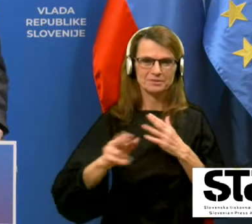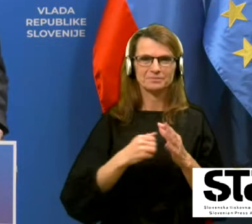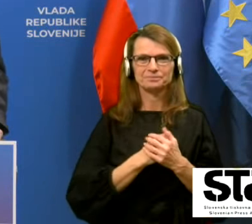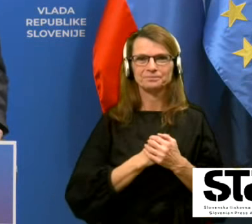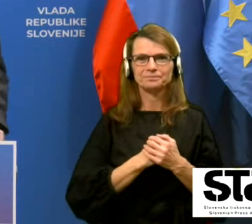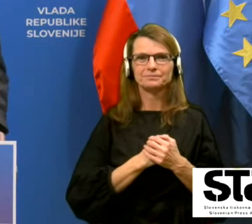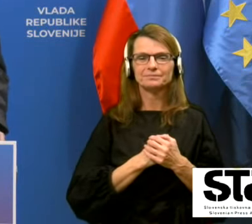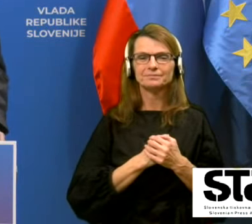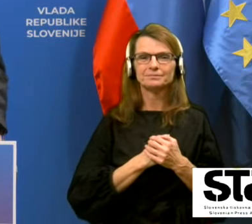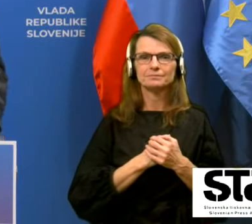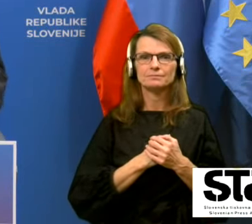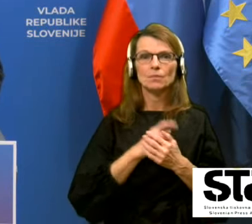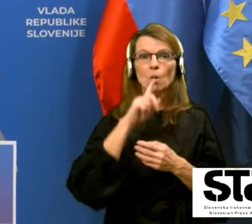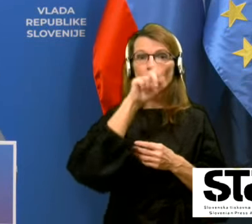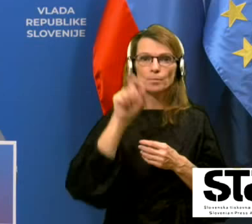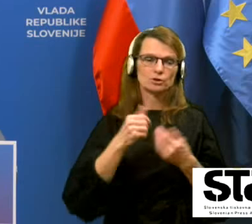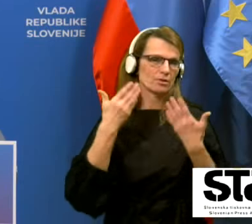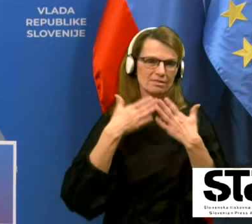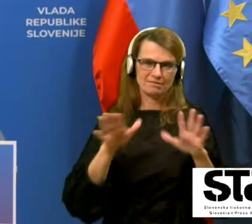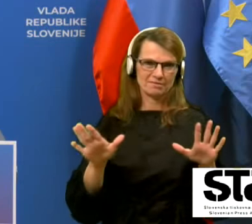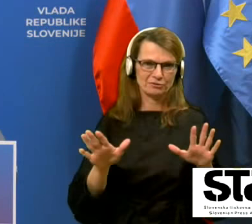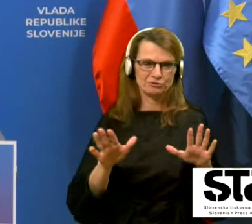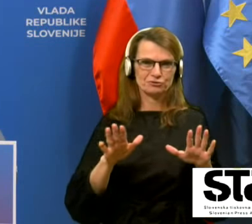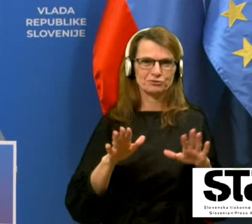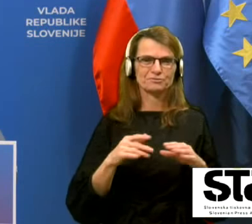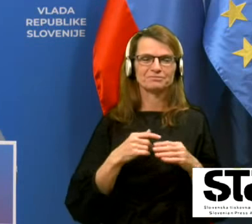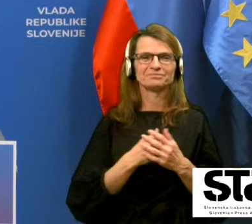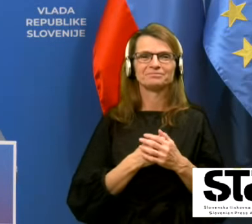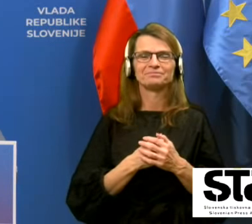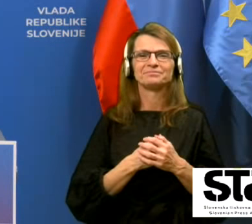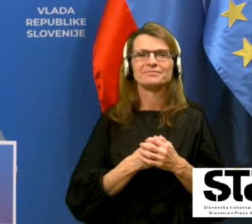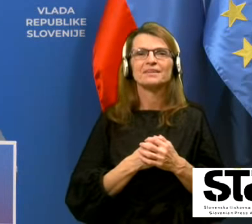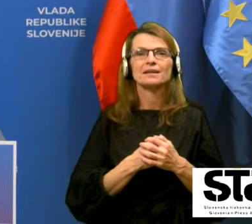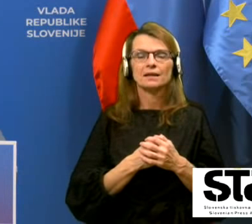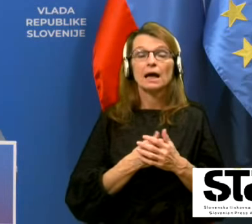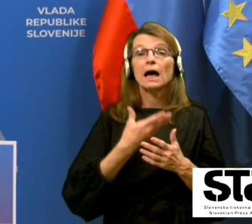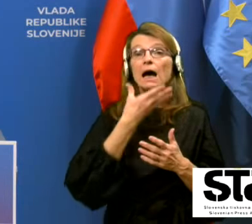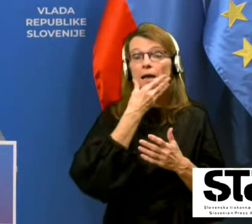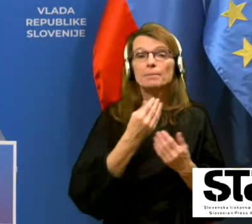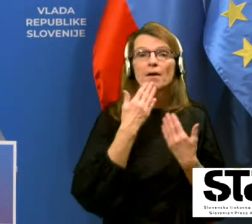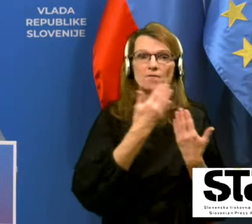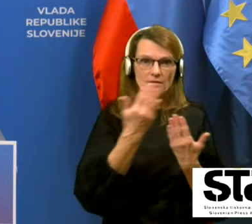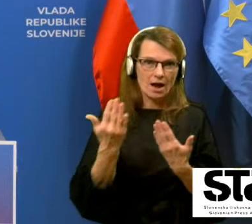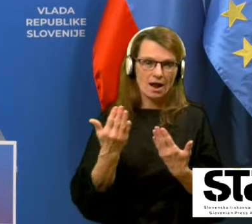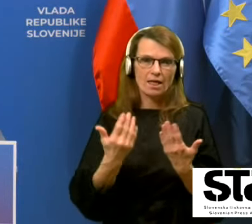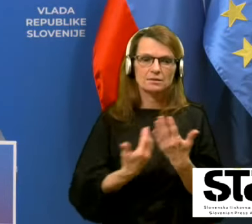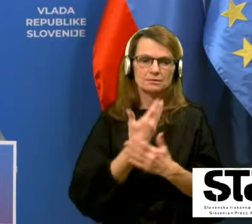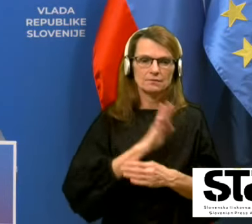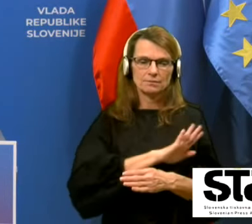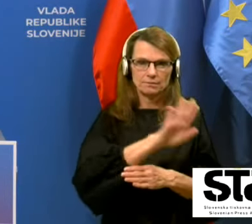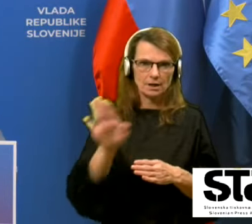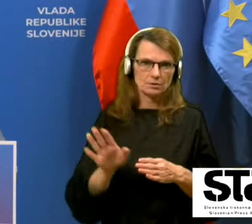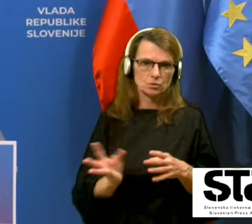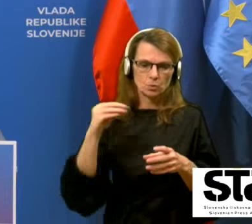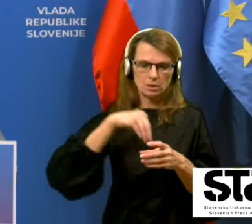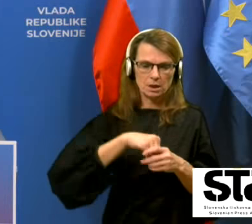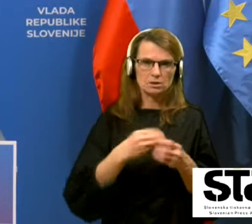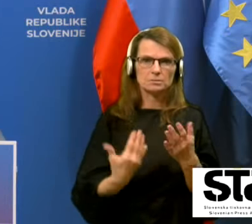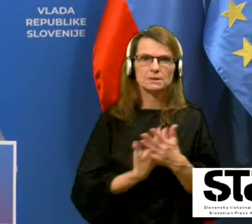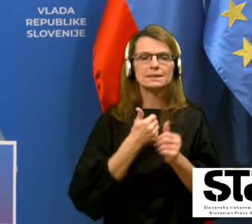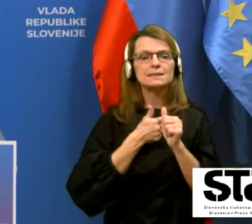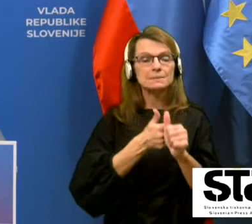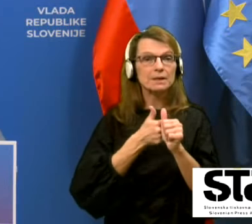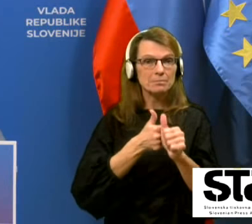Ni več vprašanj mi sporočajo z režije. Hvala lepa za vašo udeležbo, za